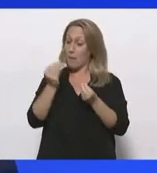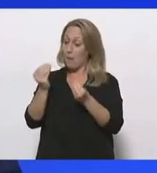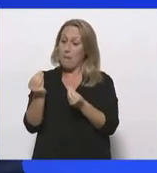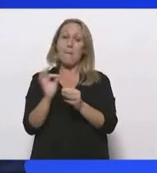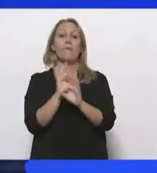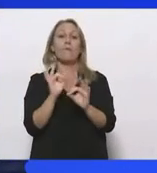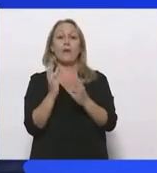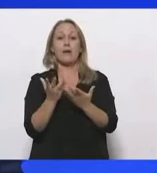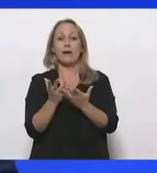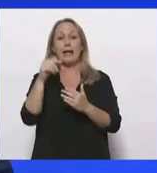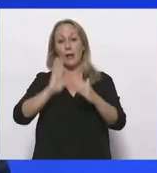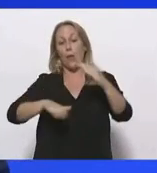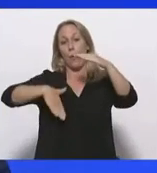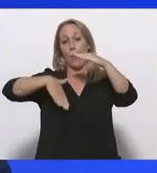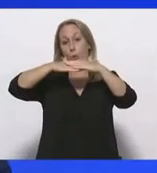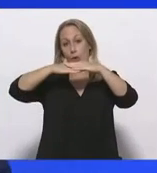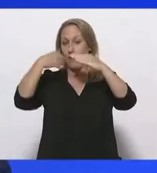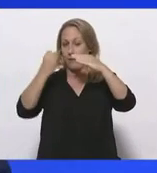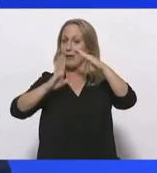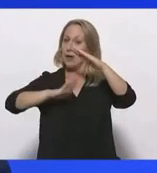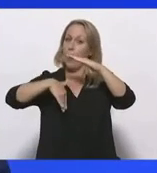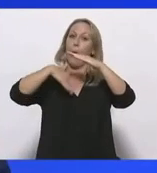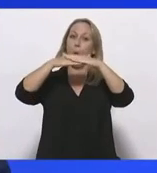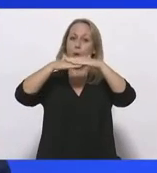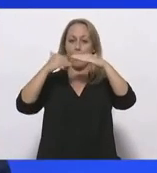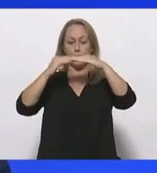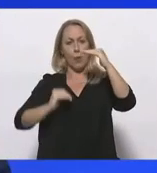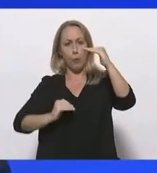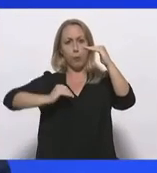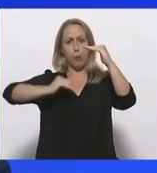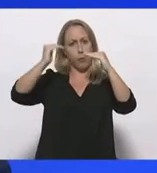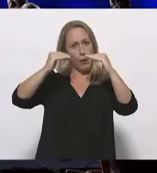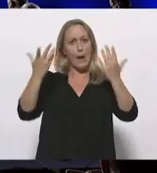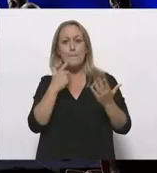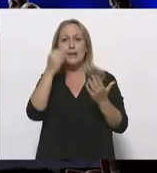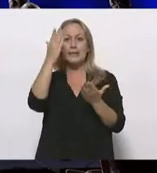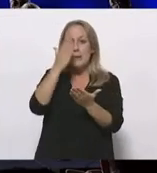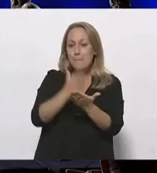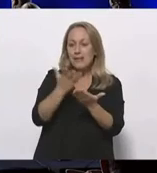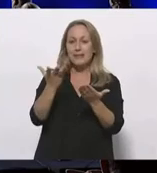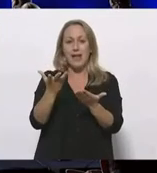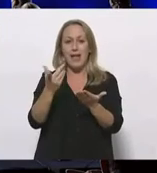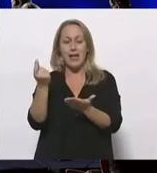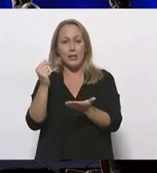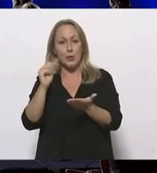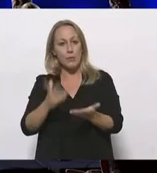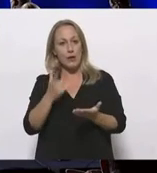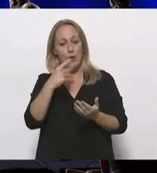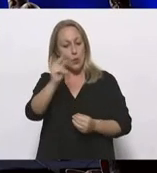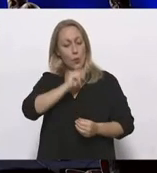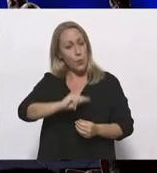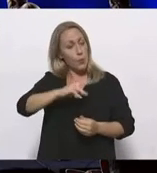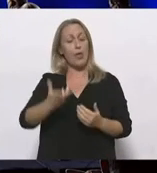ένα επίπεδο που θέτουμε, όριο το οποίο θέτουμε, το οποίο είναι πολύ ψηλό. Και για τη μεσαία τάξη συζητάμε για σημαντικότατες εξοικονομήσεις